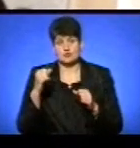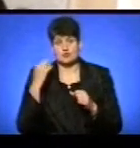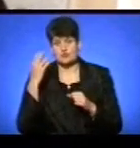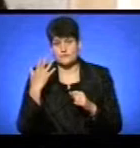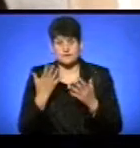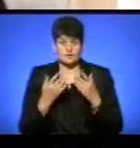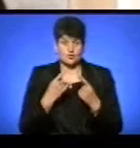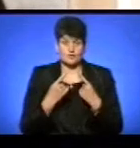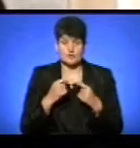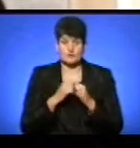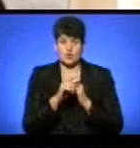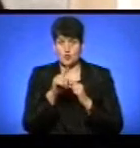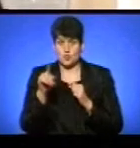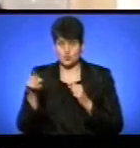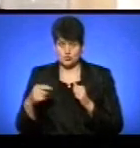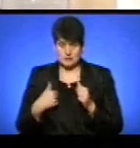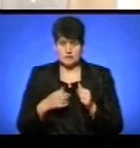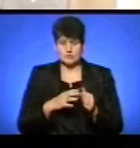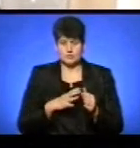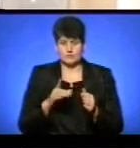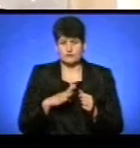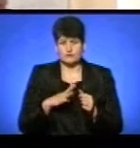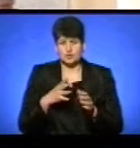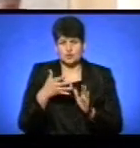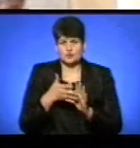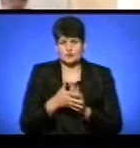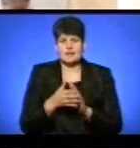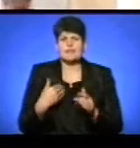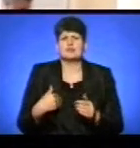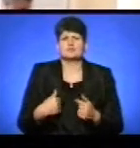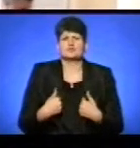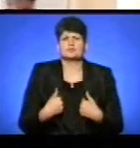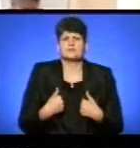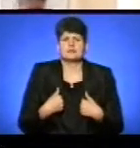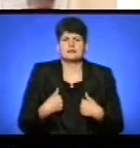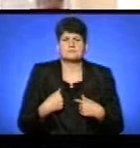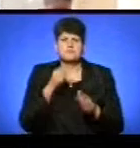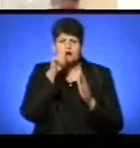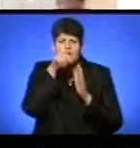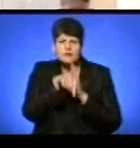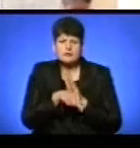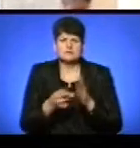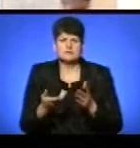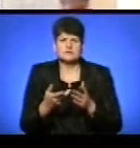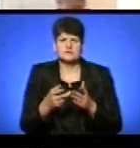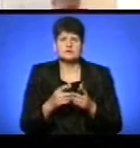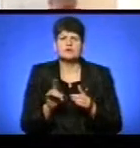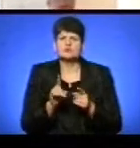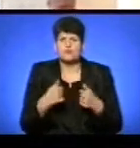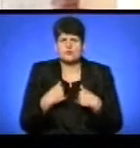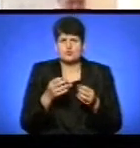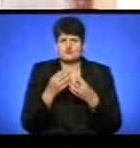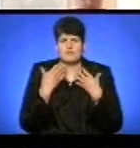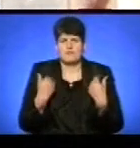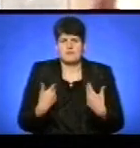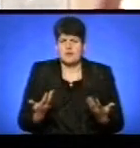Якщо говорити про кожного з нас, колись було таке поняття, а для чого мене атакувати, для чого мене хакати, а що в мене нічого немає.